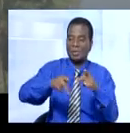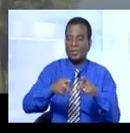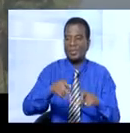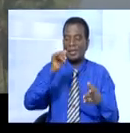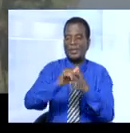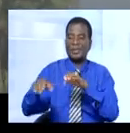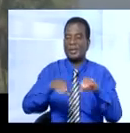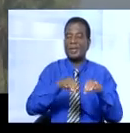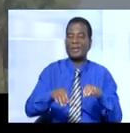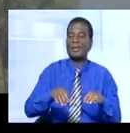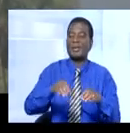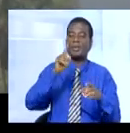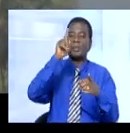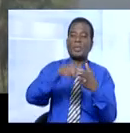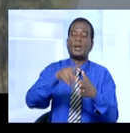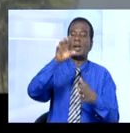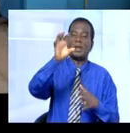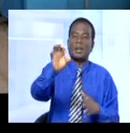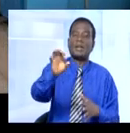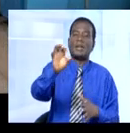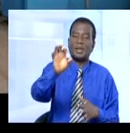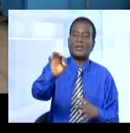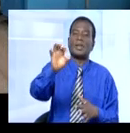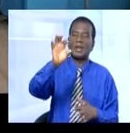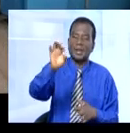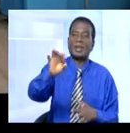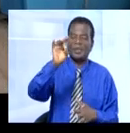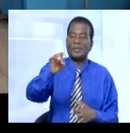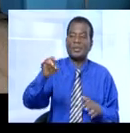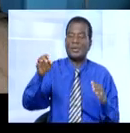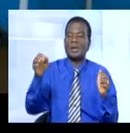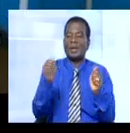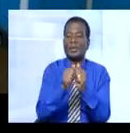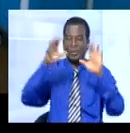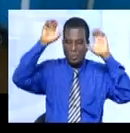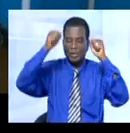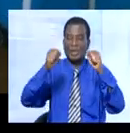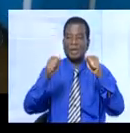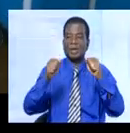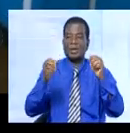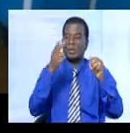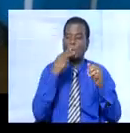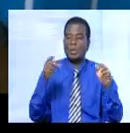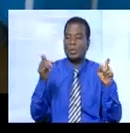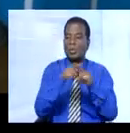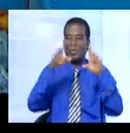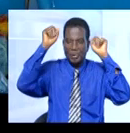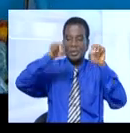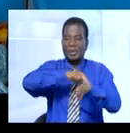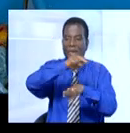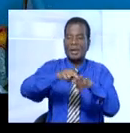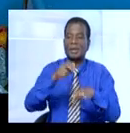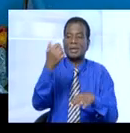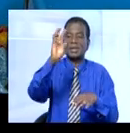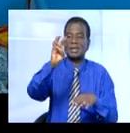s'est effectivement déroulé en 1998 sous le président Bédié, alors président de la République. 16